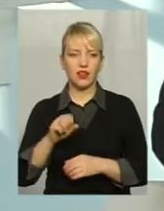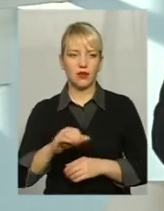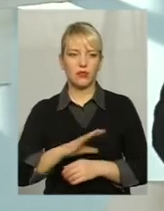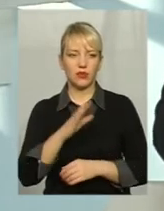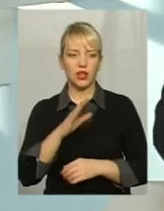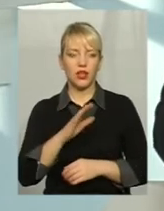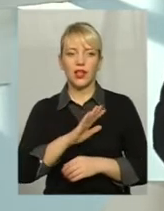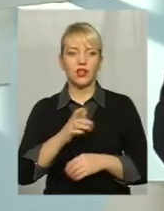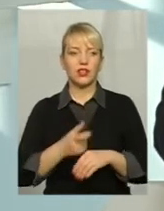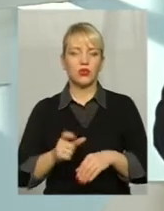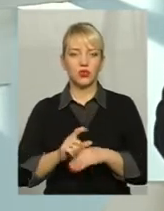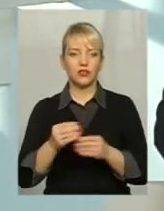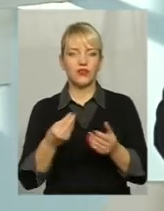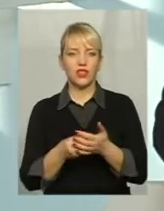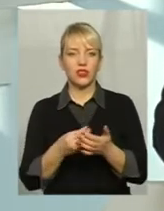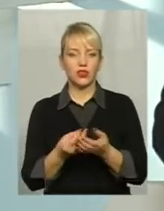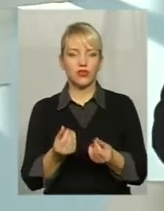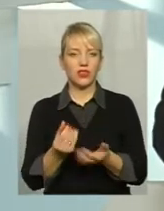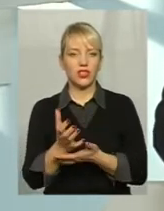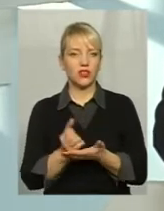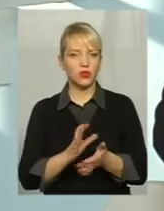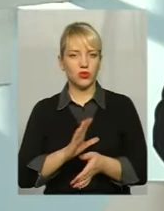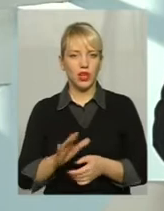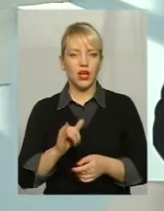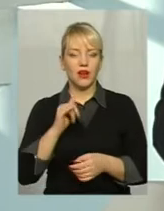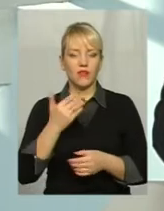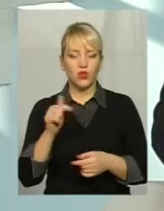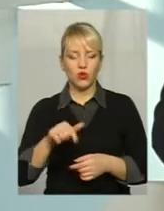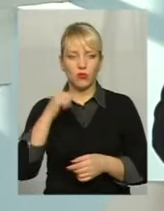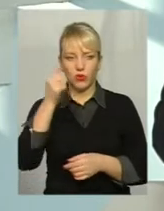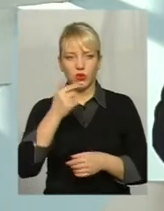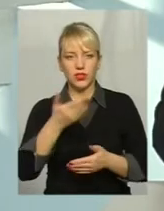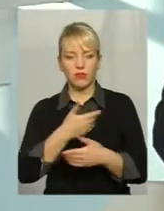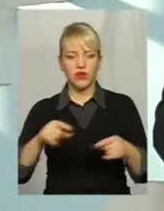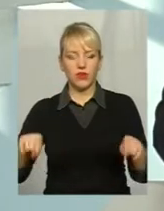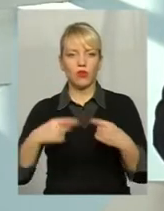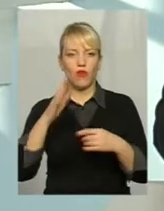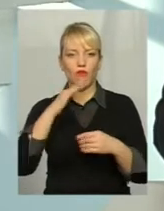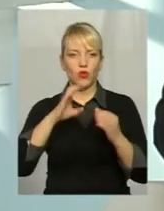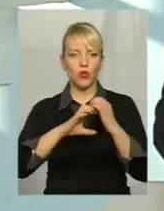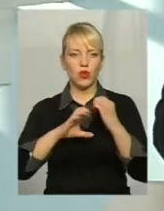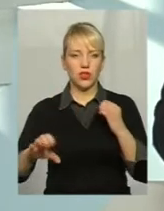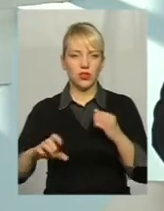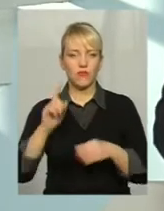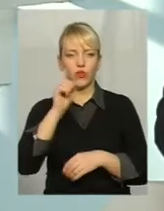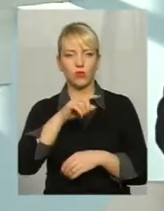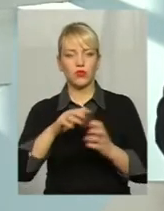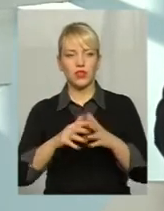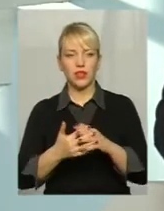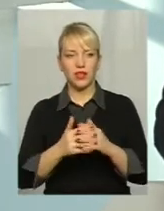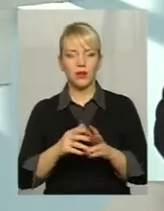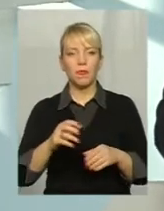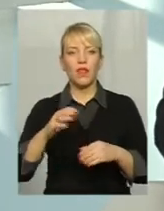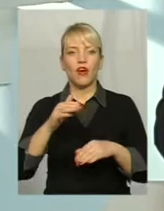Не дуже, я кажу, мала фінансовий ресурс В цьому році ми відновили водогін В тому селі Вуличне